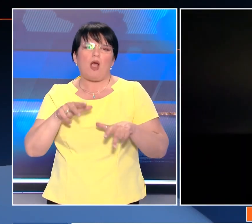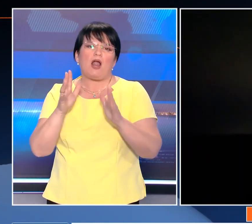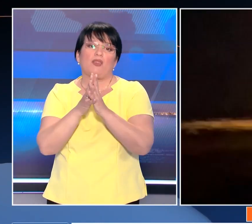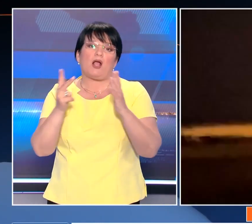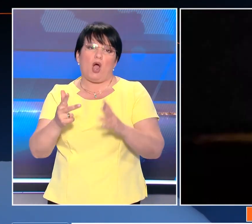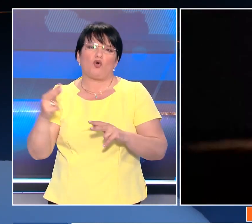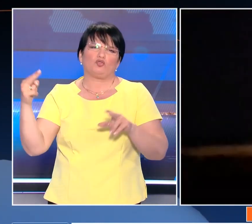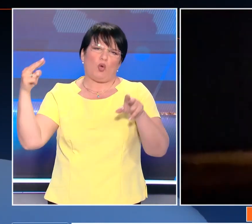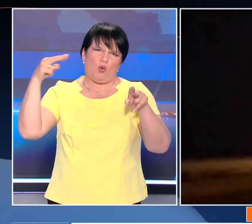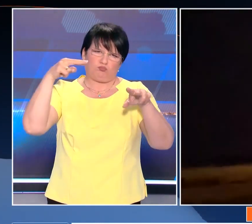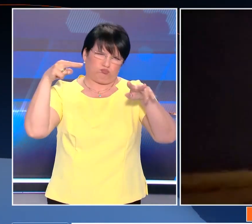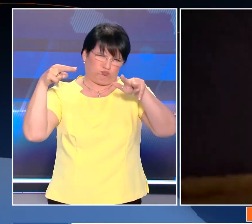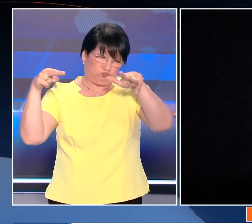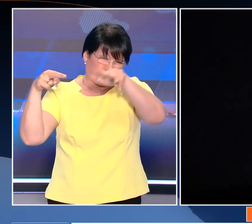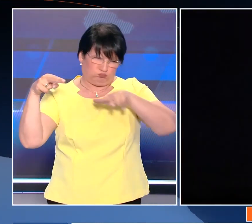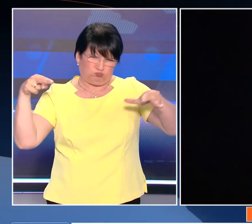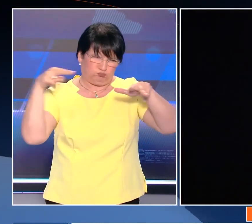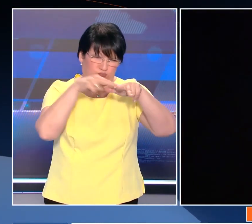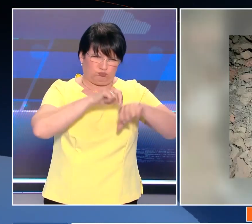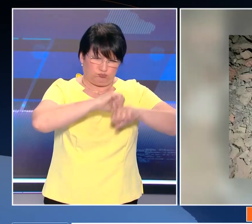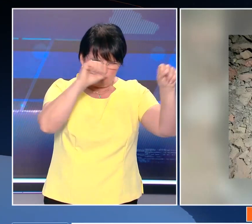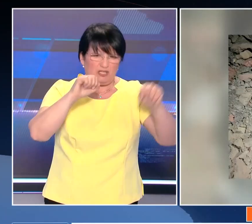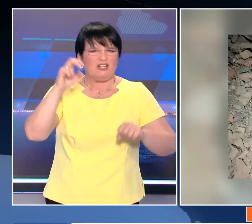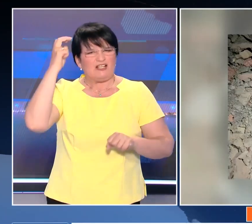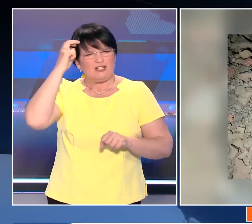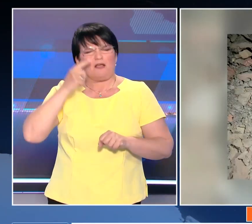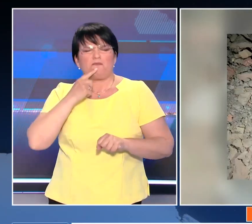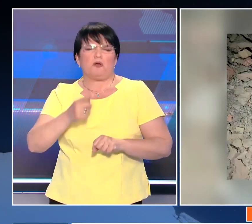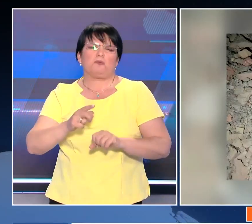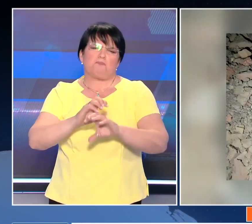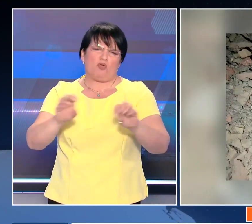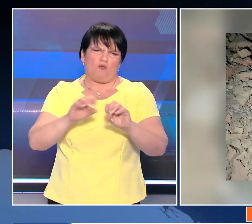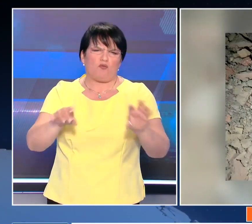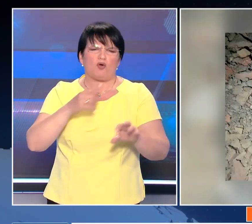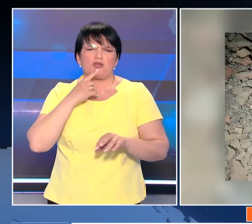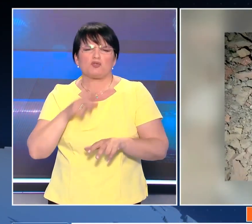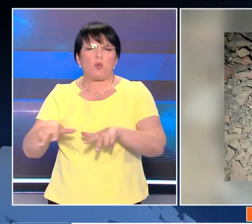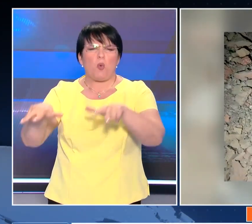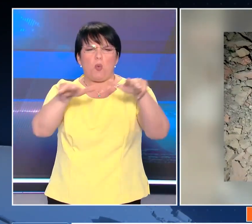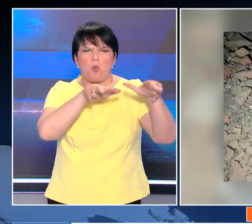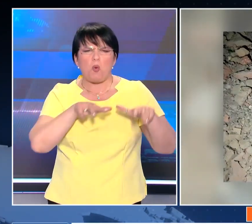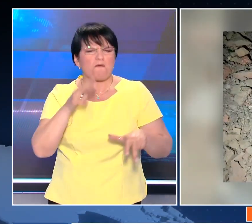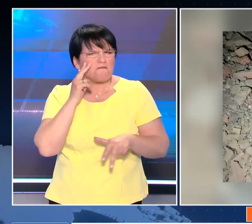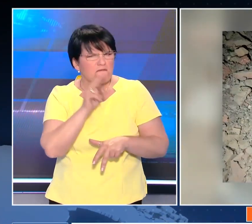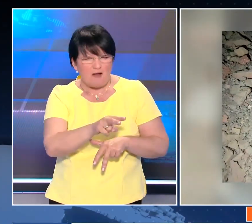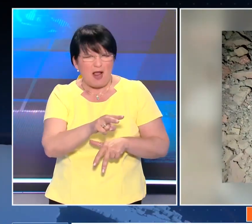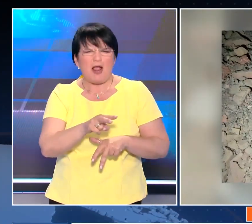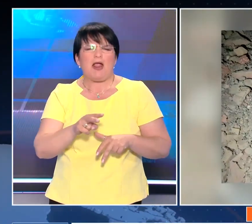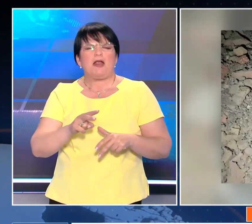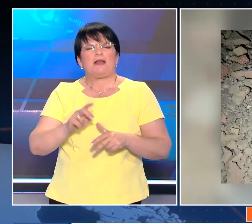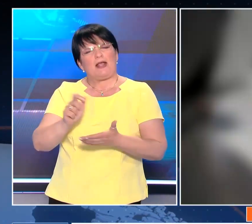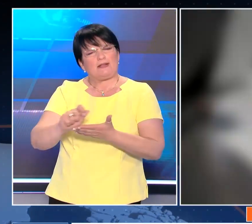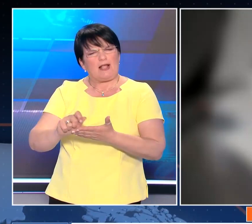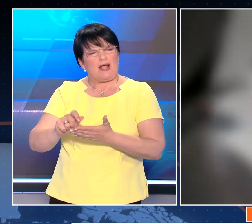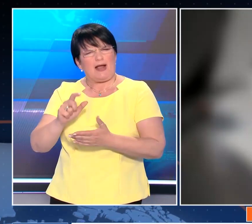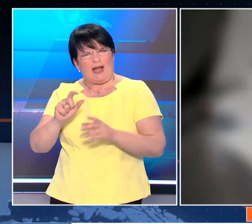18. Ενώ όσα απειλούσαν το Κίεβο καταρρύφθηκαν. Φωτογραφίες από θραύσματα μη επανδρομένων αεροσκαφών φαίνεται να αναγράφουν για